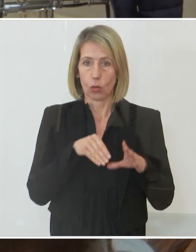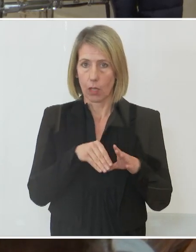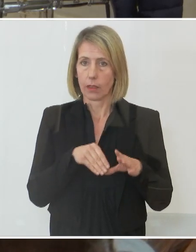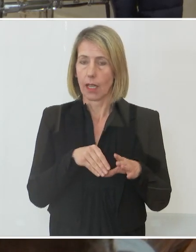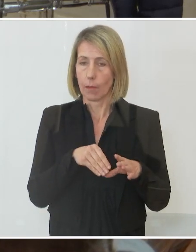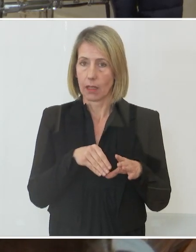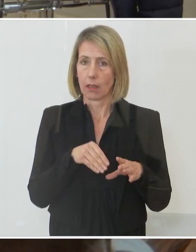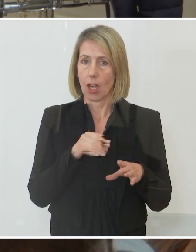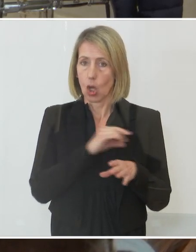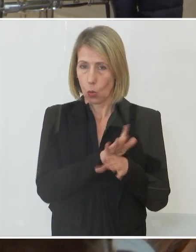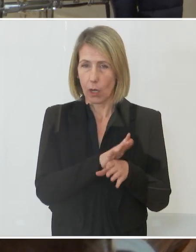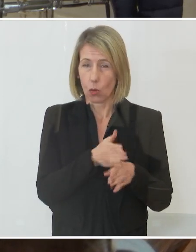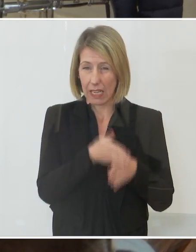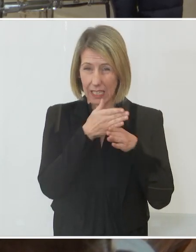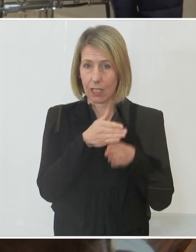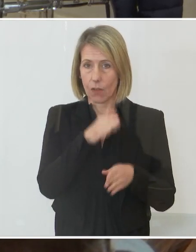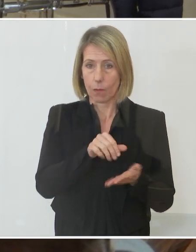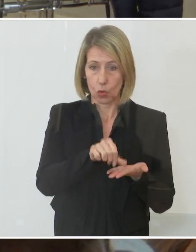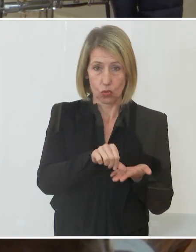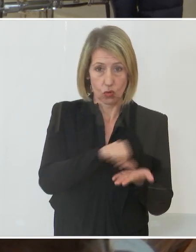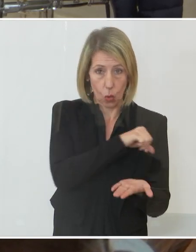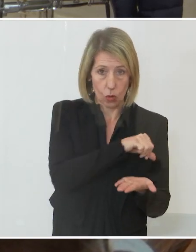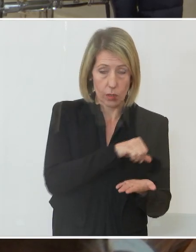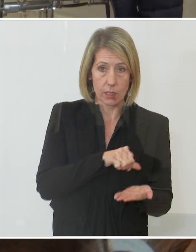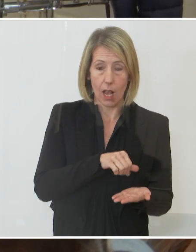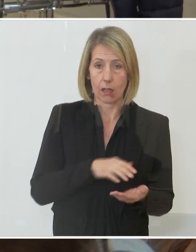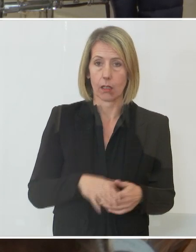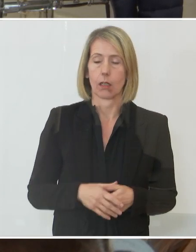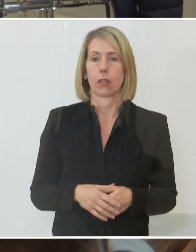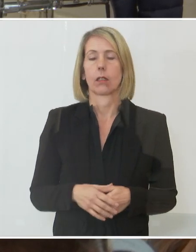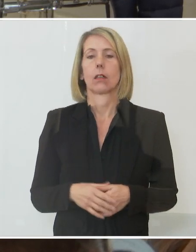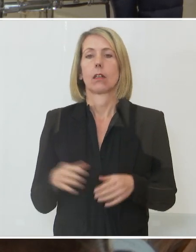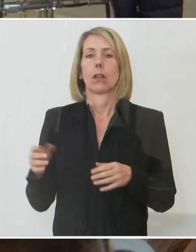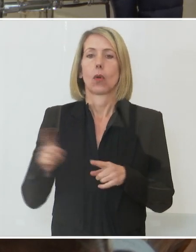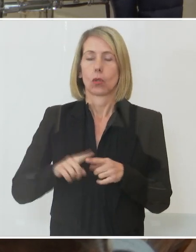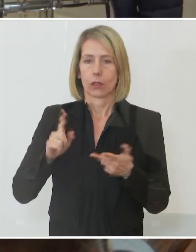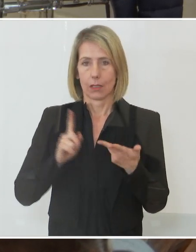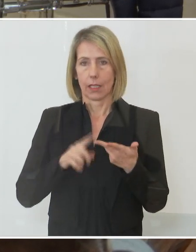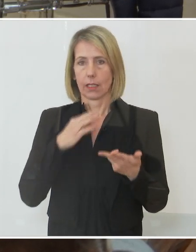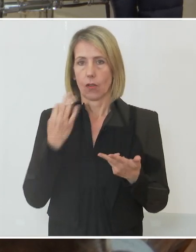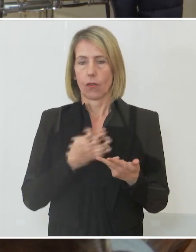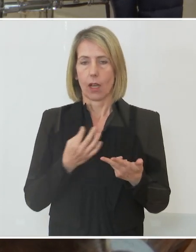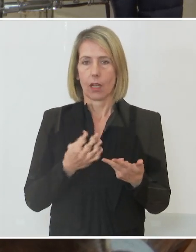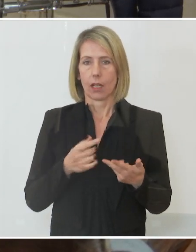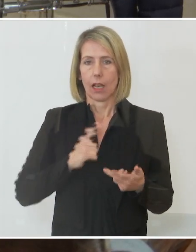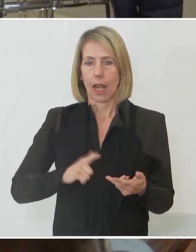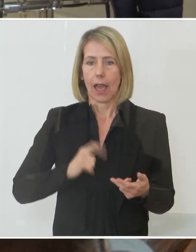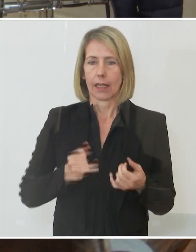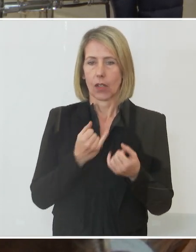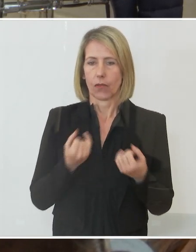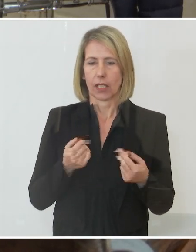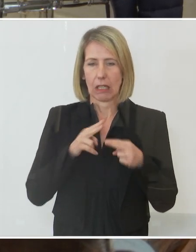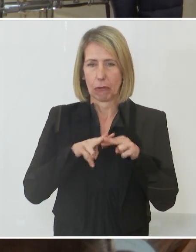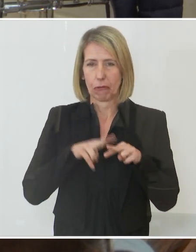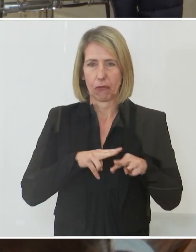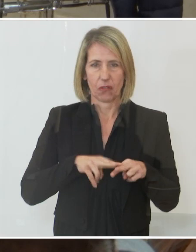Corona-Hilfen zurückzahlen müssen. Und vielleicht die dritte Frage, es ist leider ein Fleckerlteppich, können Sie vielleicht erklären,